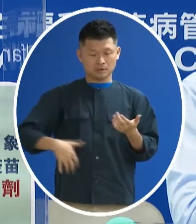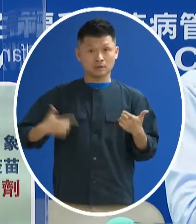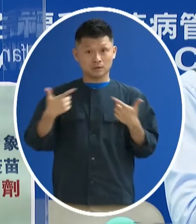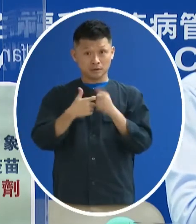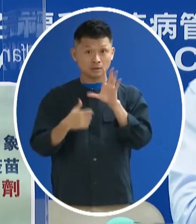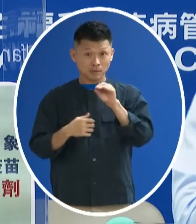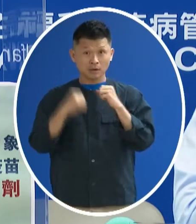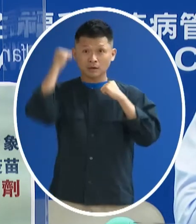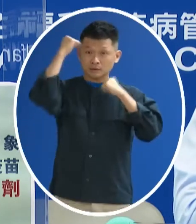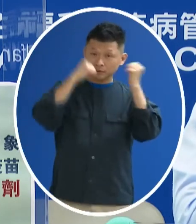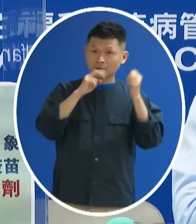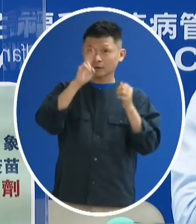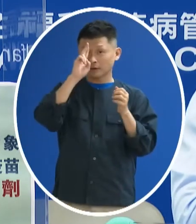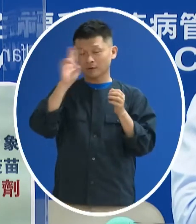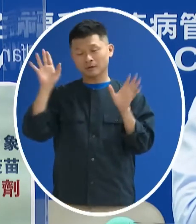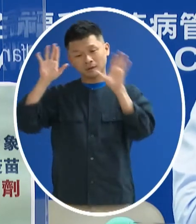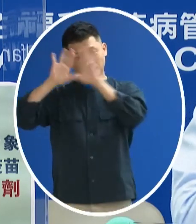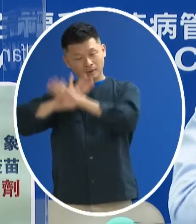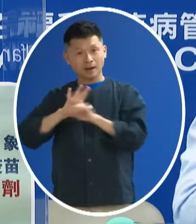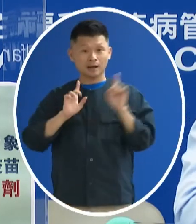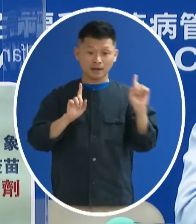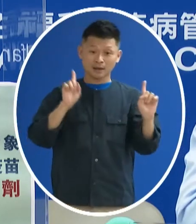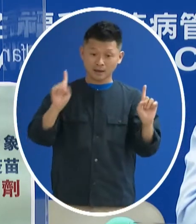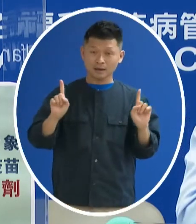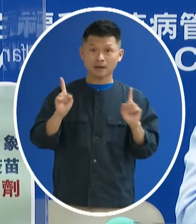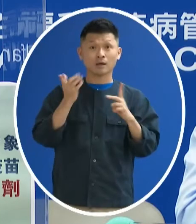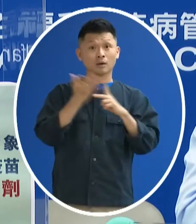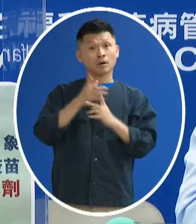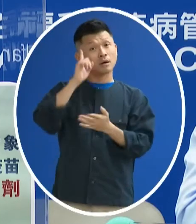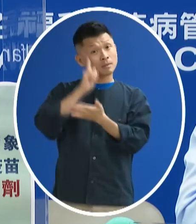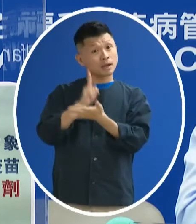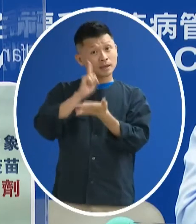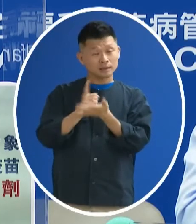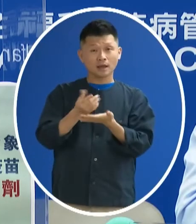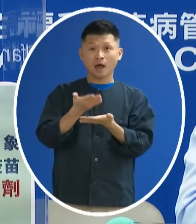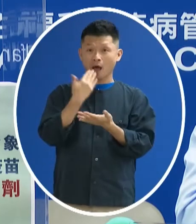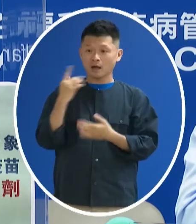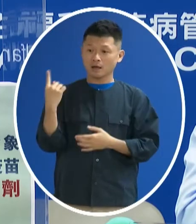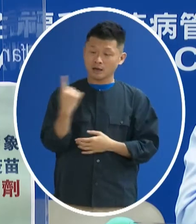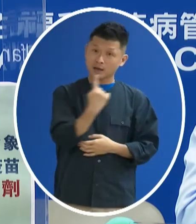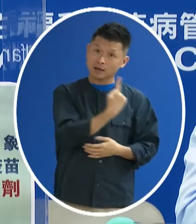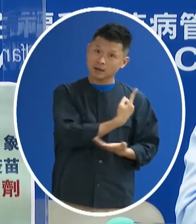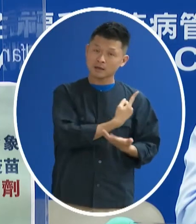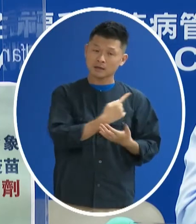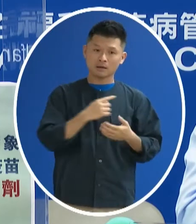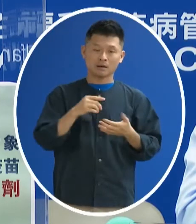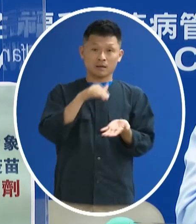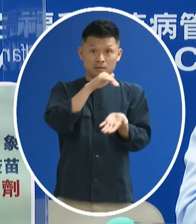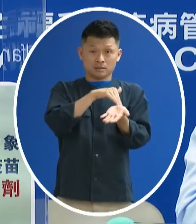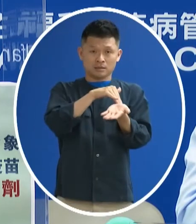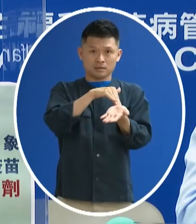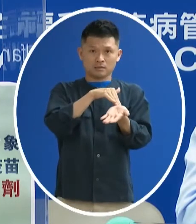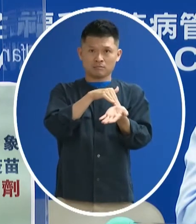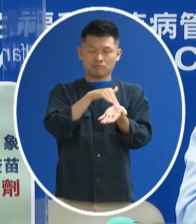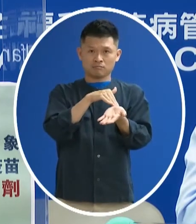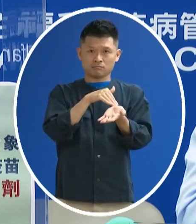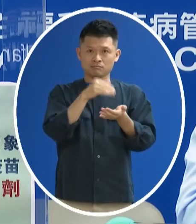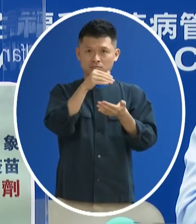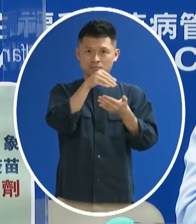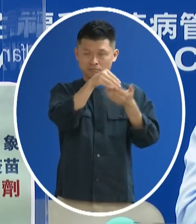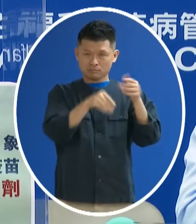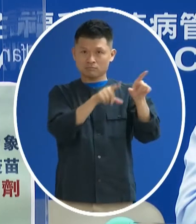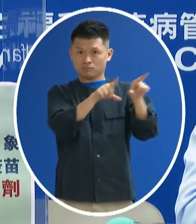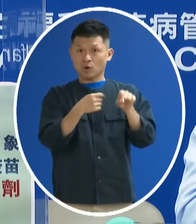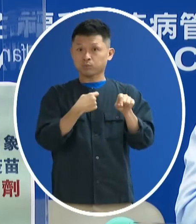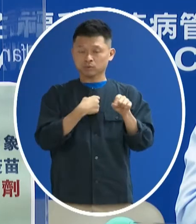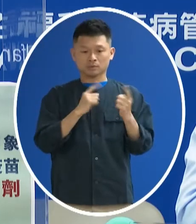早上吃一顆晚上吃一顆 或是每天吃一顆那大家都要遵照這樣的醫主去做他對自己